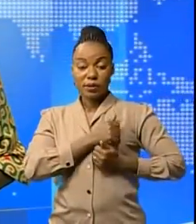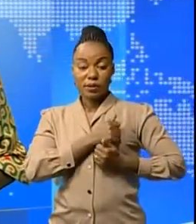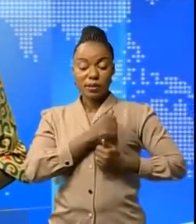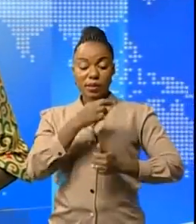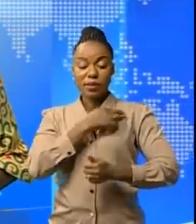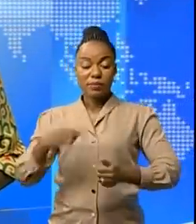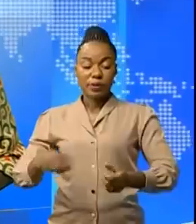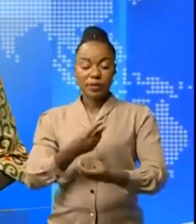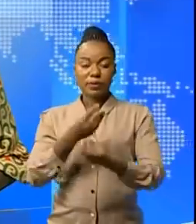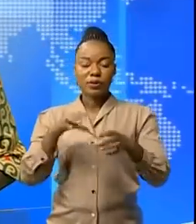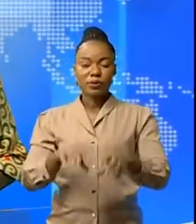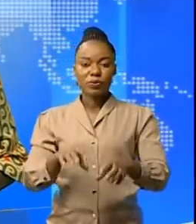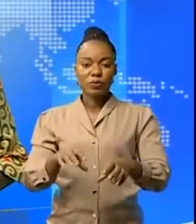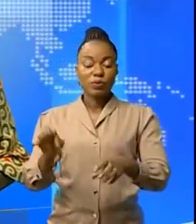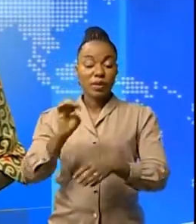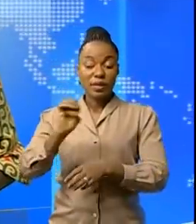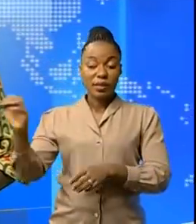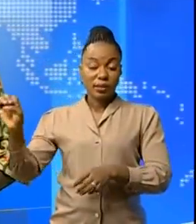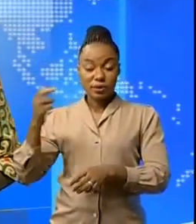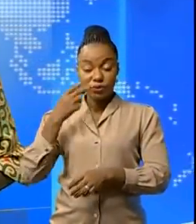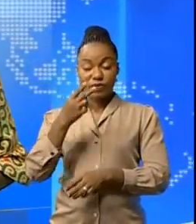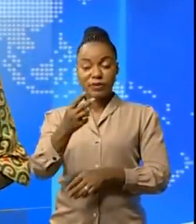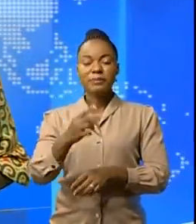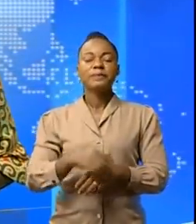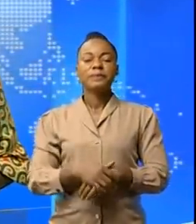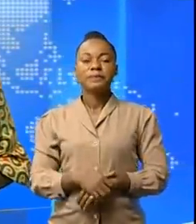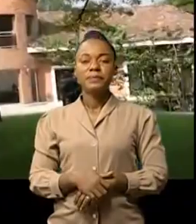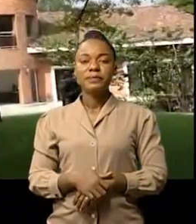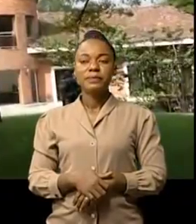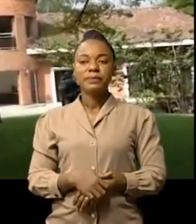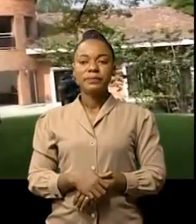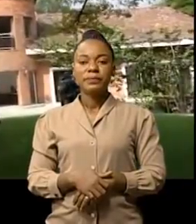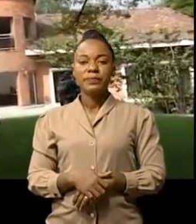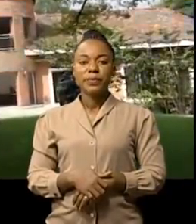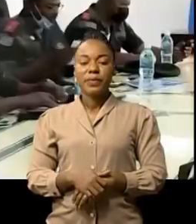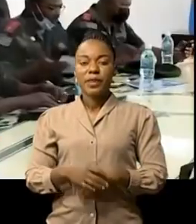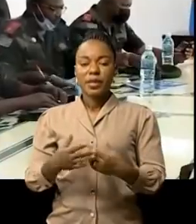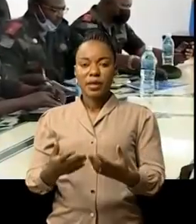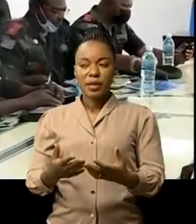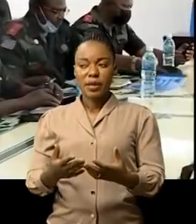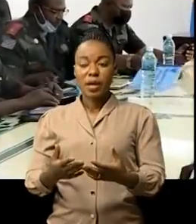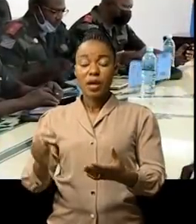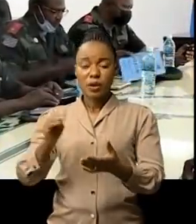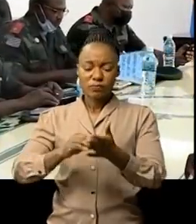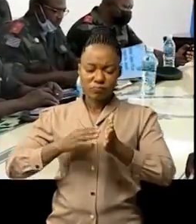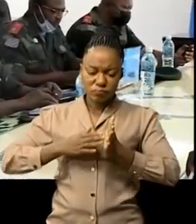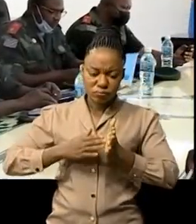Congo au front dans la province du Nord-Kivu. La situation des différentes opérations militaires en cours en cette période de'état